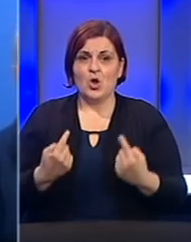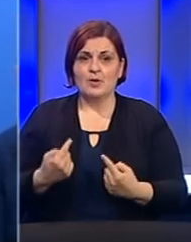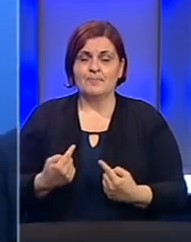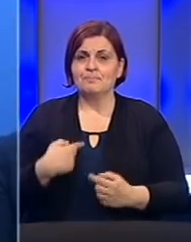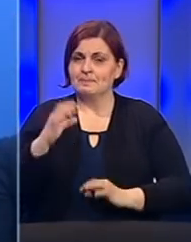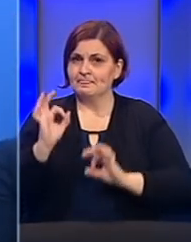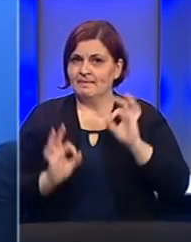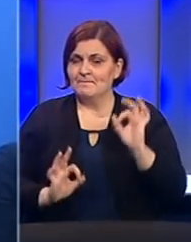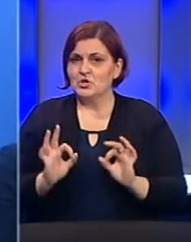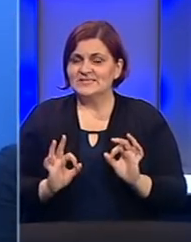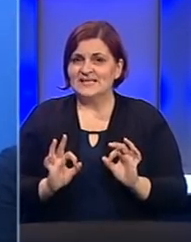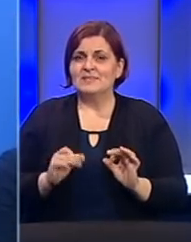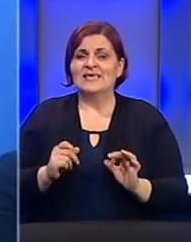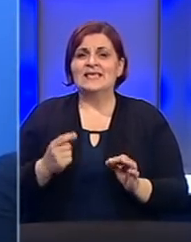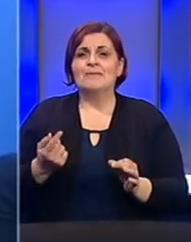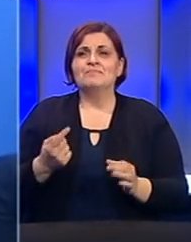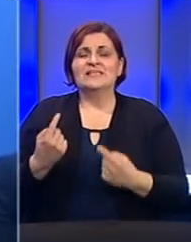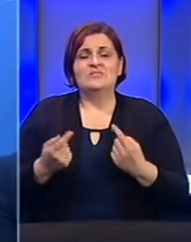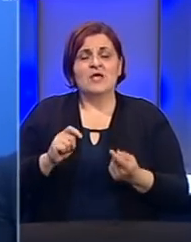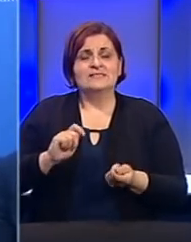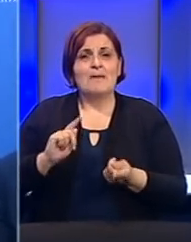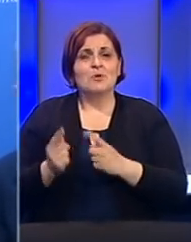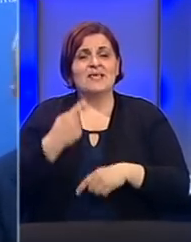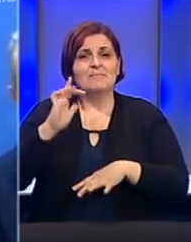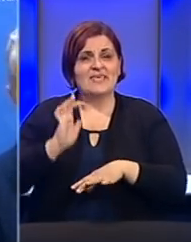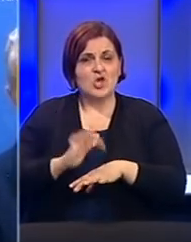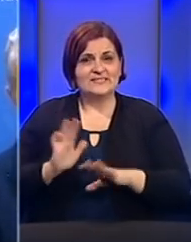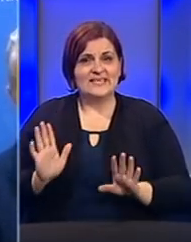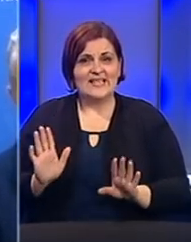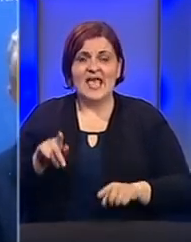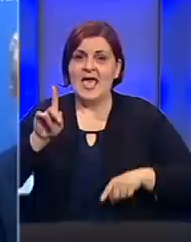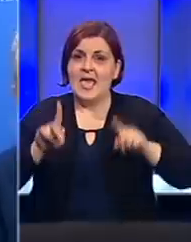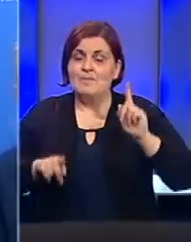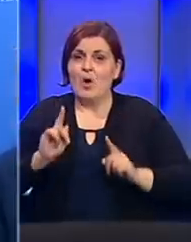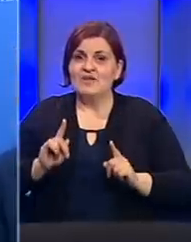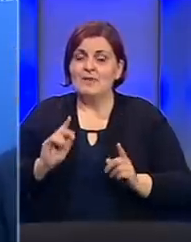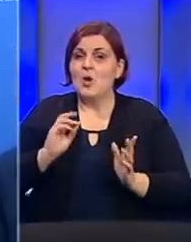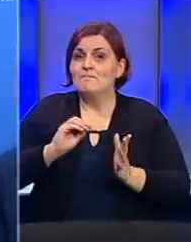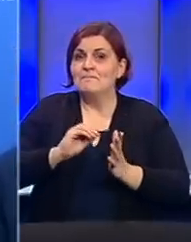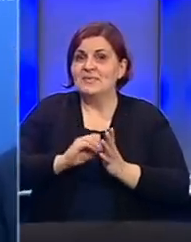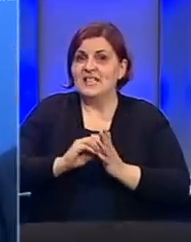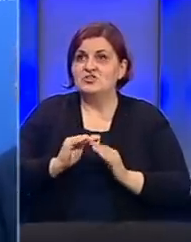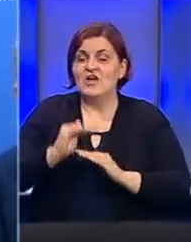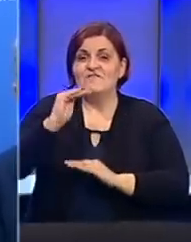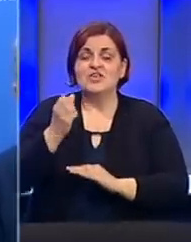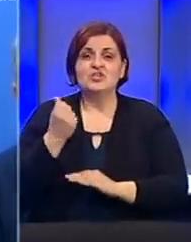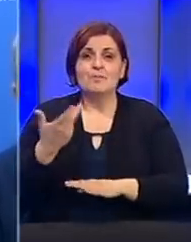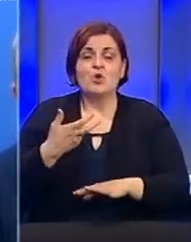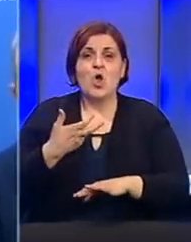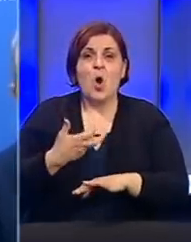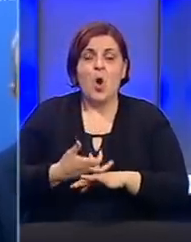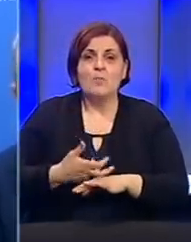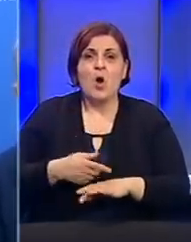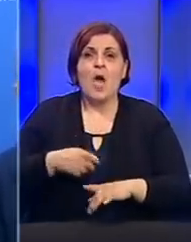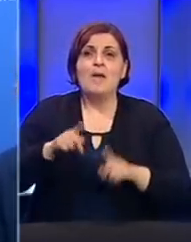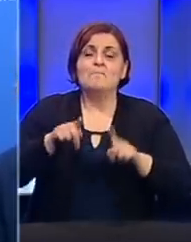Ocijenjujemo da je situacija prilično promijenljiva i osjetljiva, povremeno se bilježi znatno veći broj oboljelji i povremeno